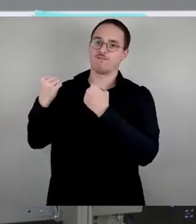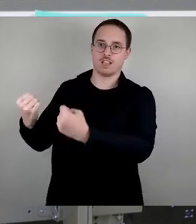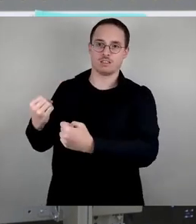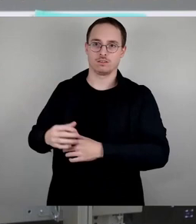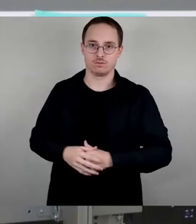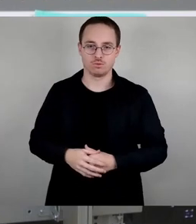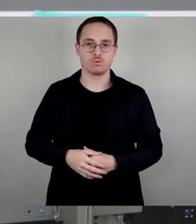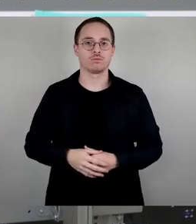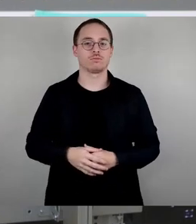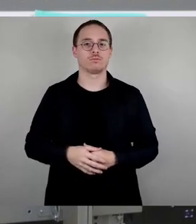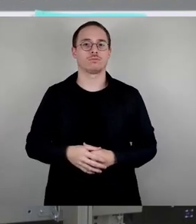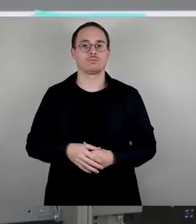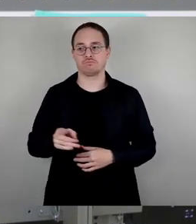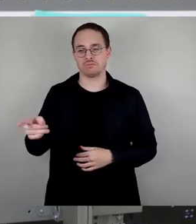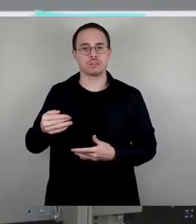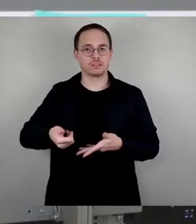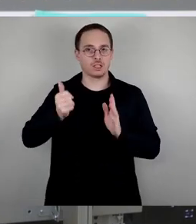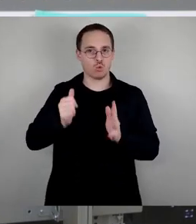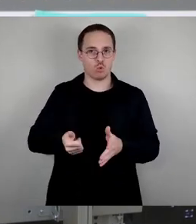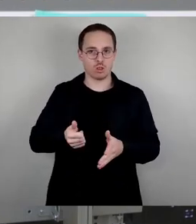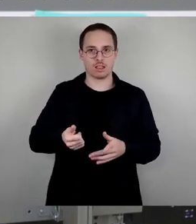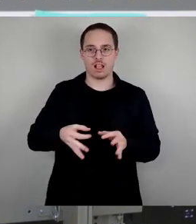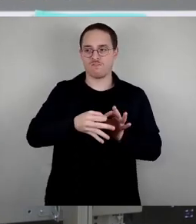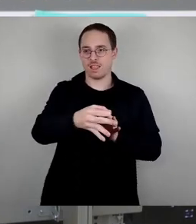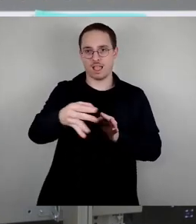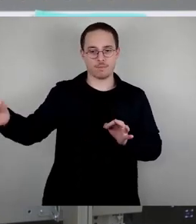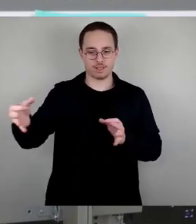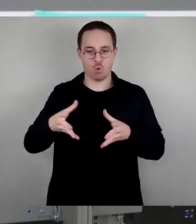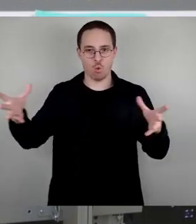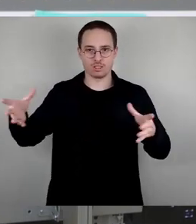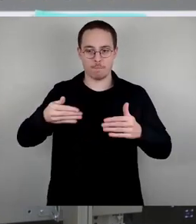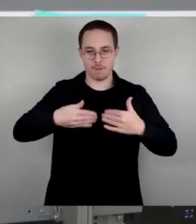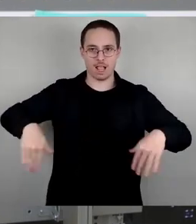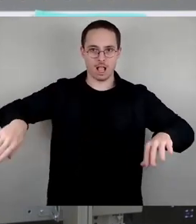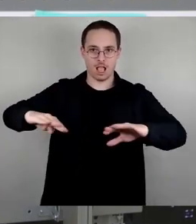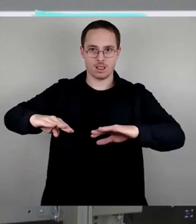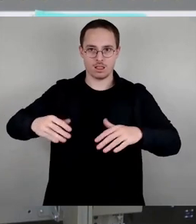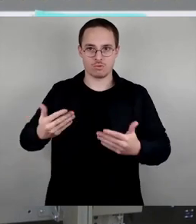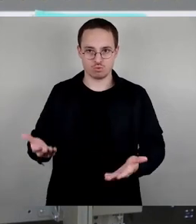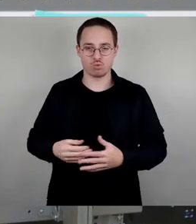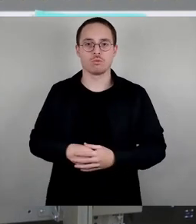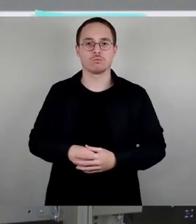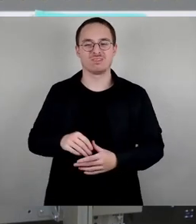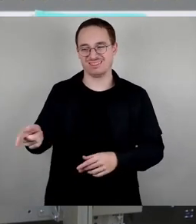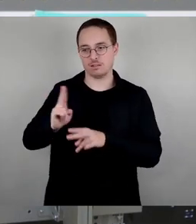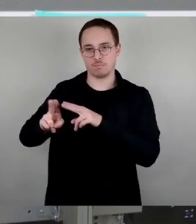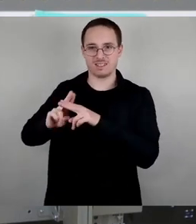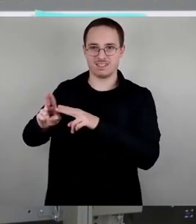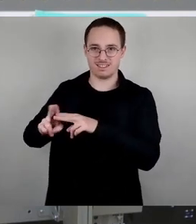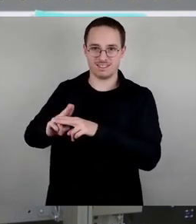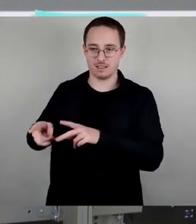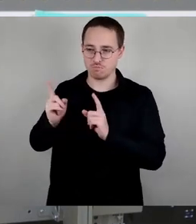dem bekannten 600 Quadratmeter großen Becken und seit einiger Zeit mit dem bekannten Sanierungsbedarf der Wasseraufbereitungstechnik.